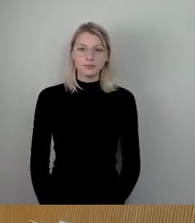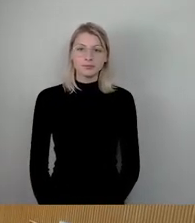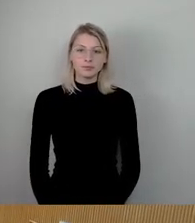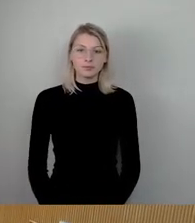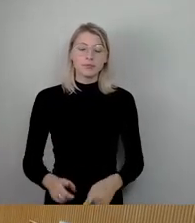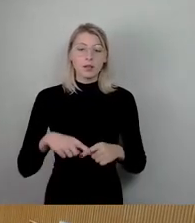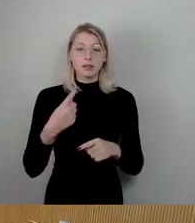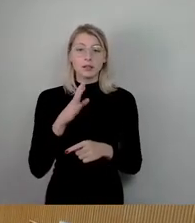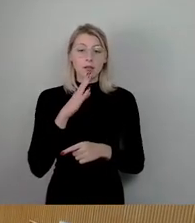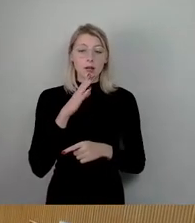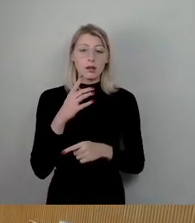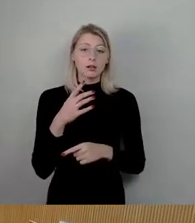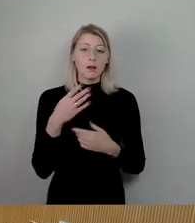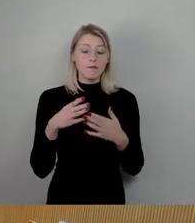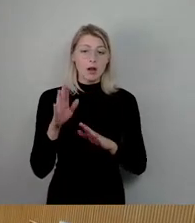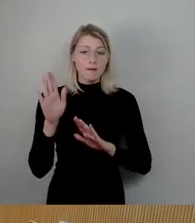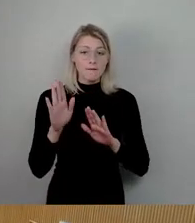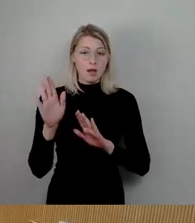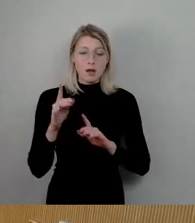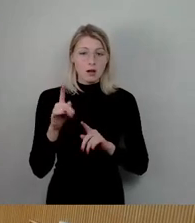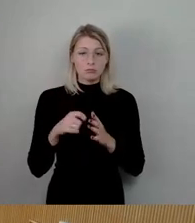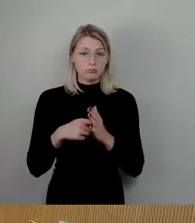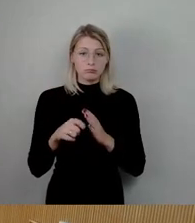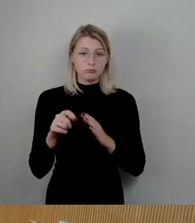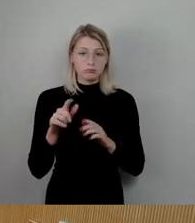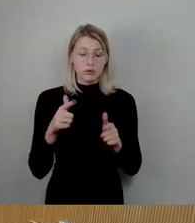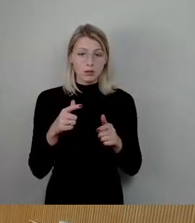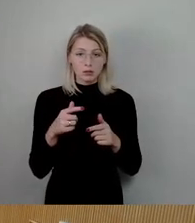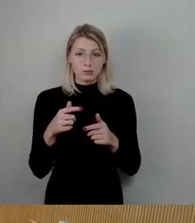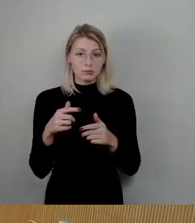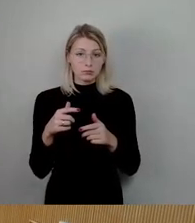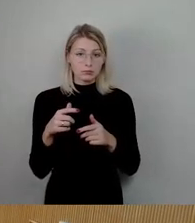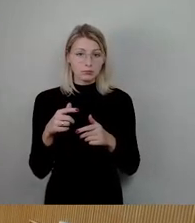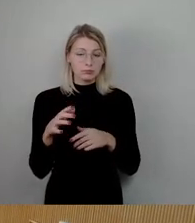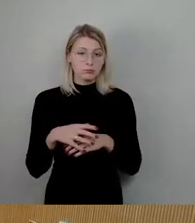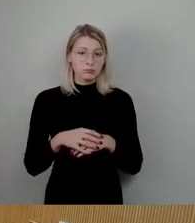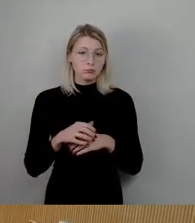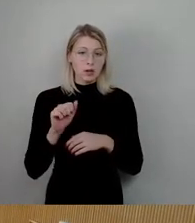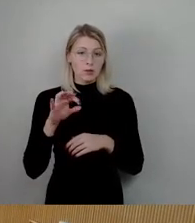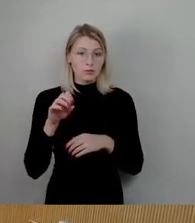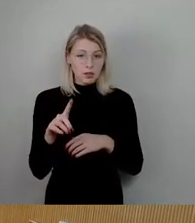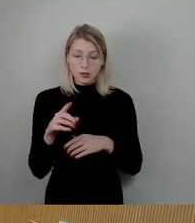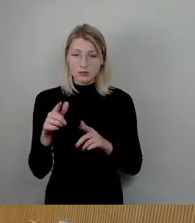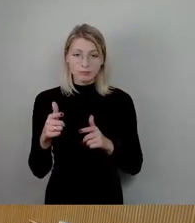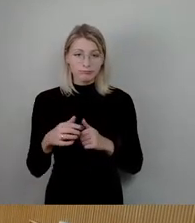nicht. Dann AfD-Fraktion, Frau Dr. Schöps nicht. Mario Schmidt auch nicht.